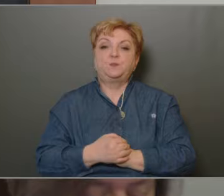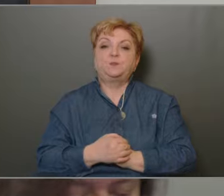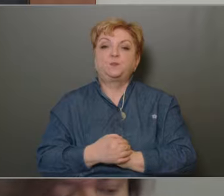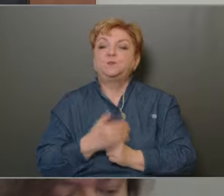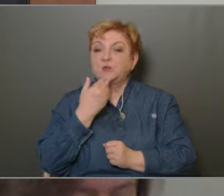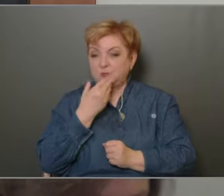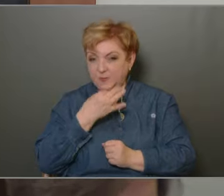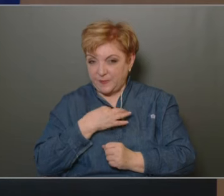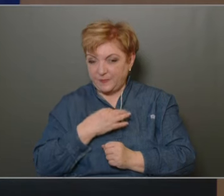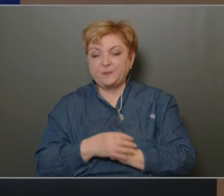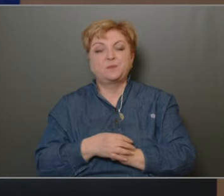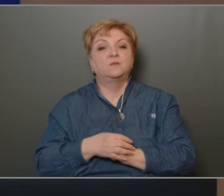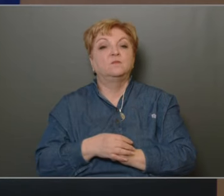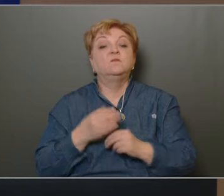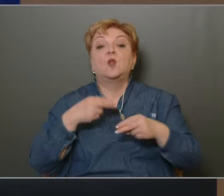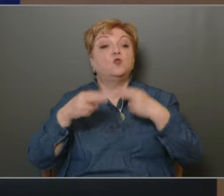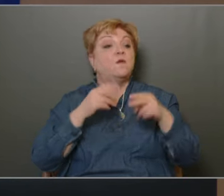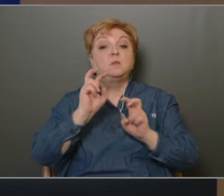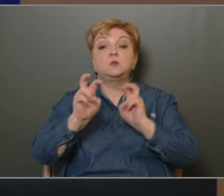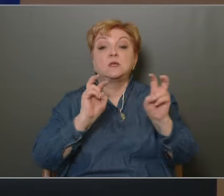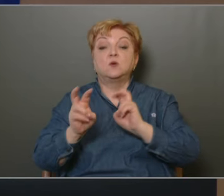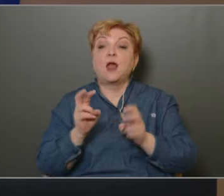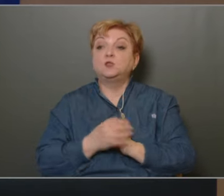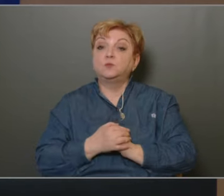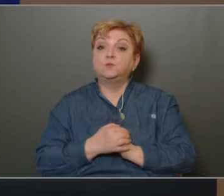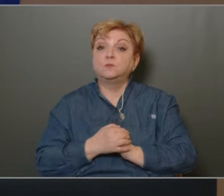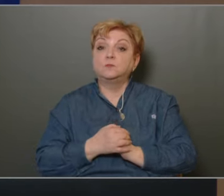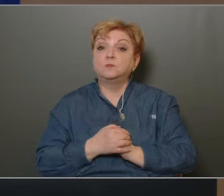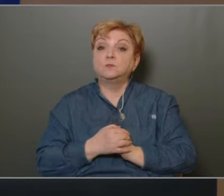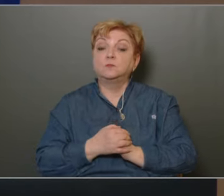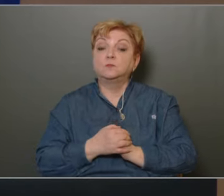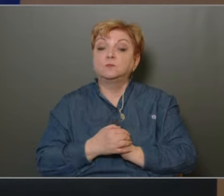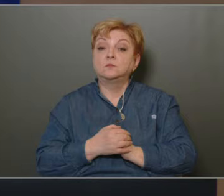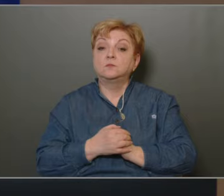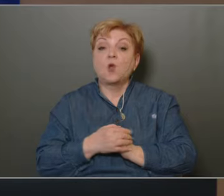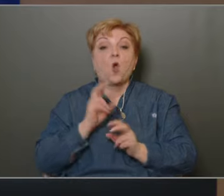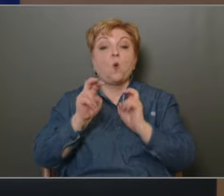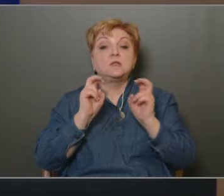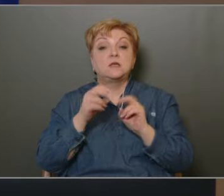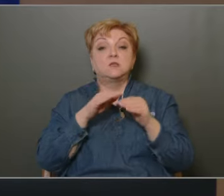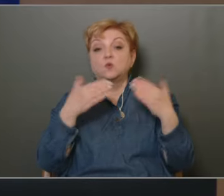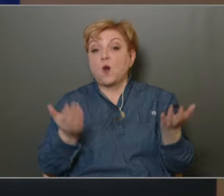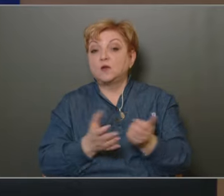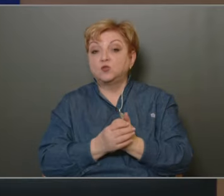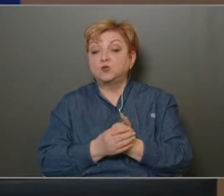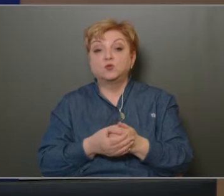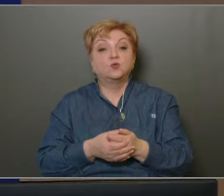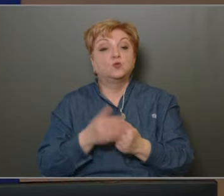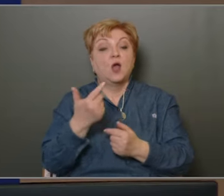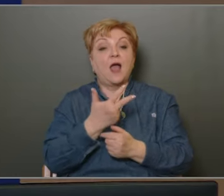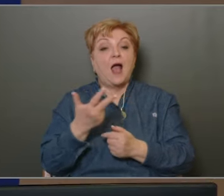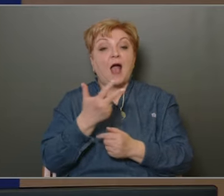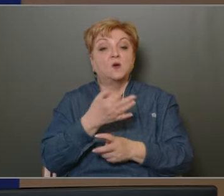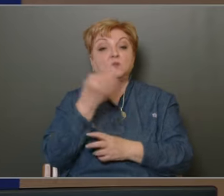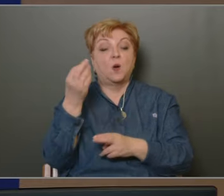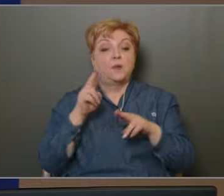Köszönöm szépen További hozzászólás van egy kérdezem Csak a hozzászólás gyanánt többi másik három